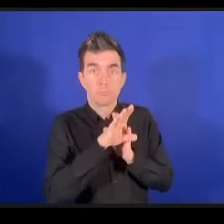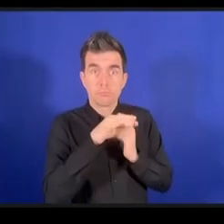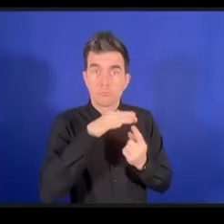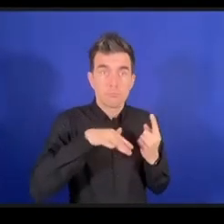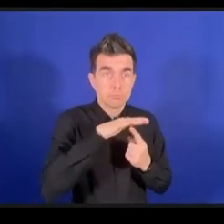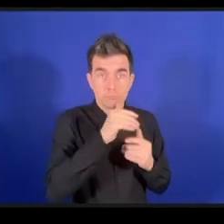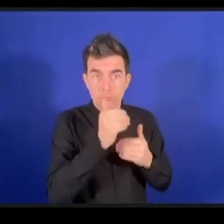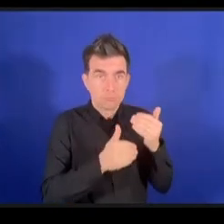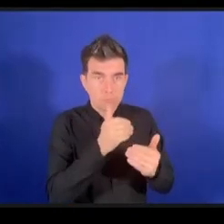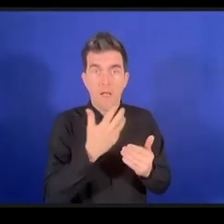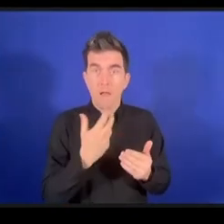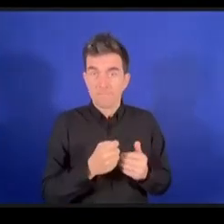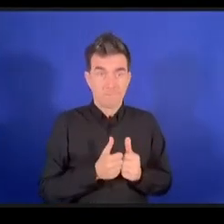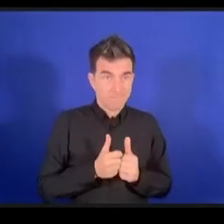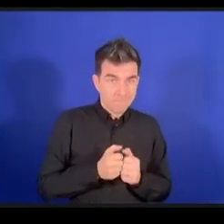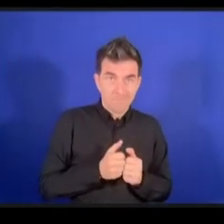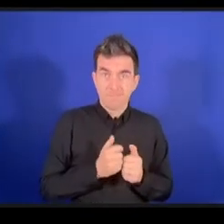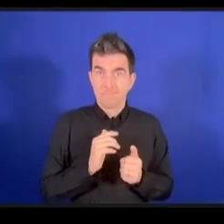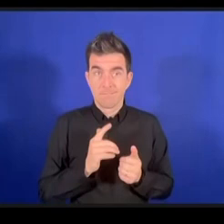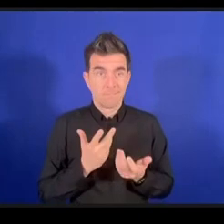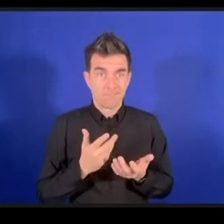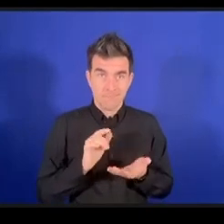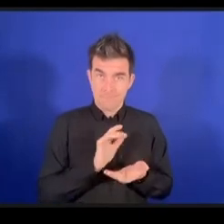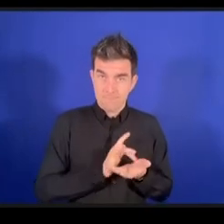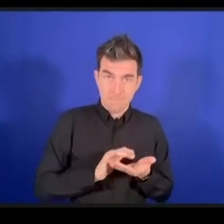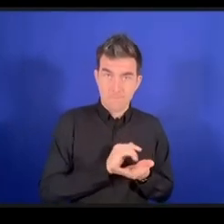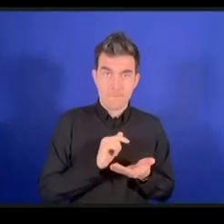وكان يملك من